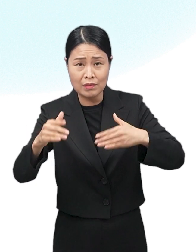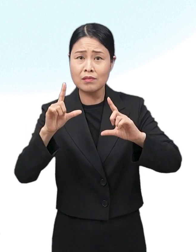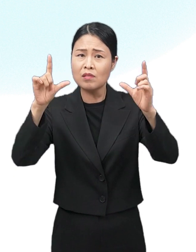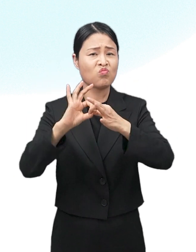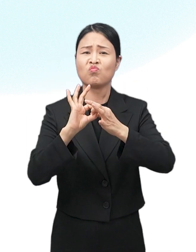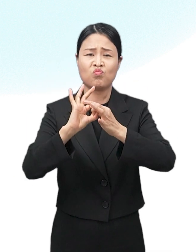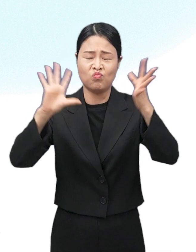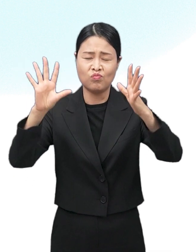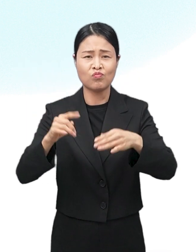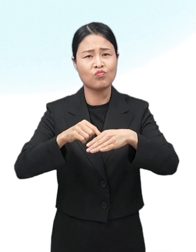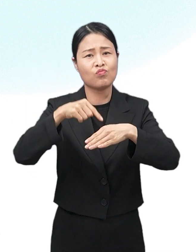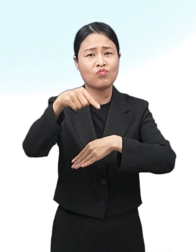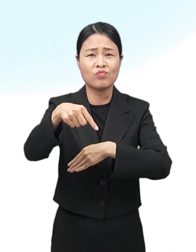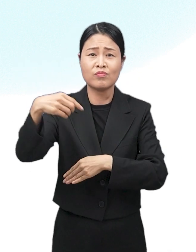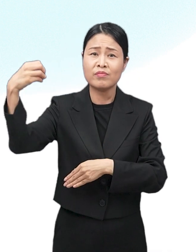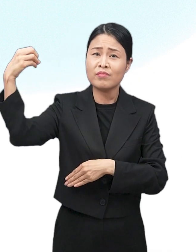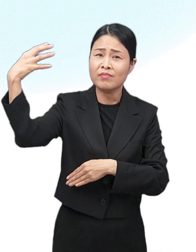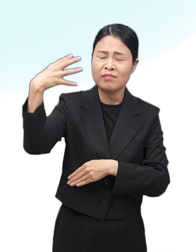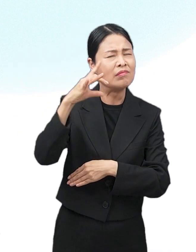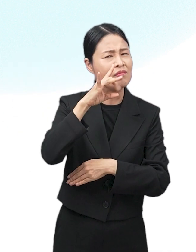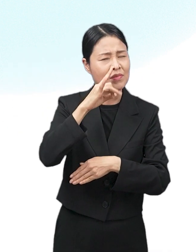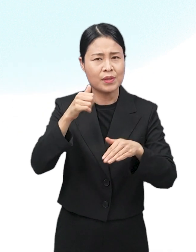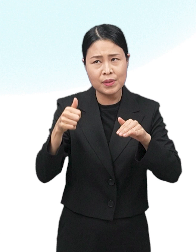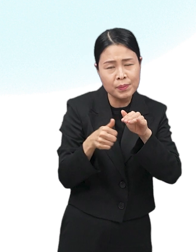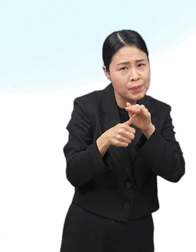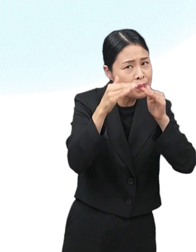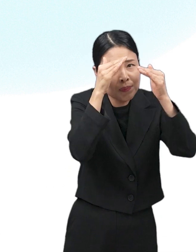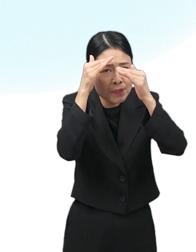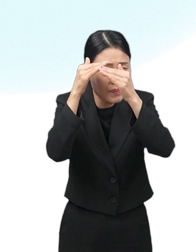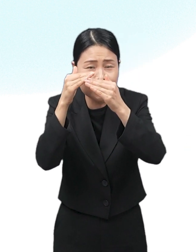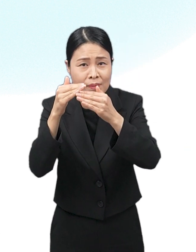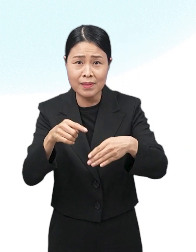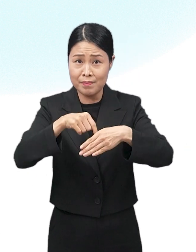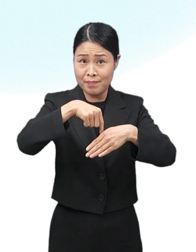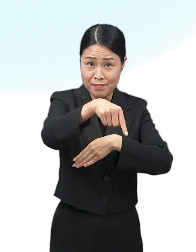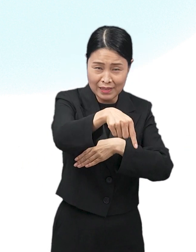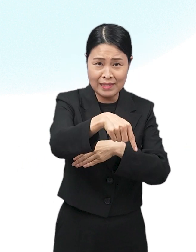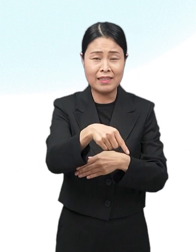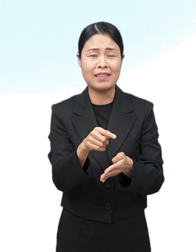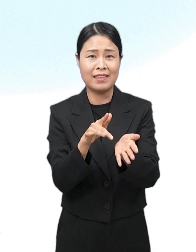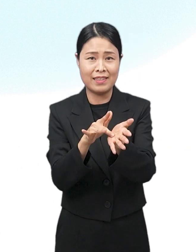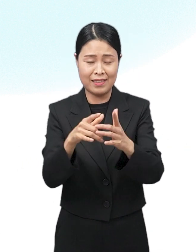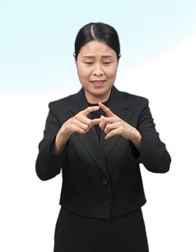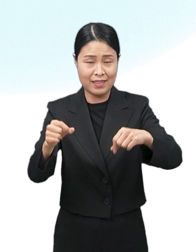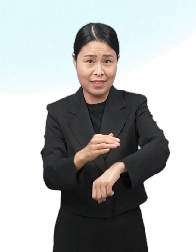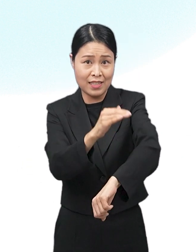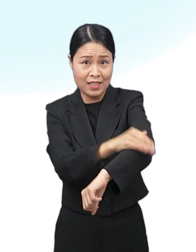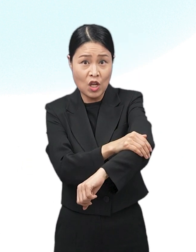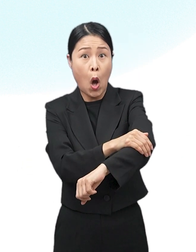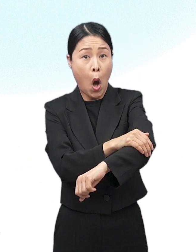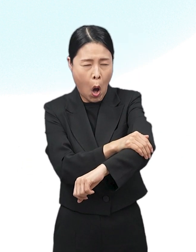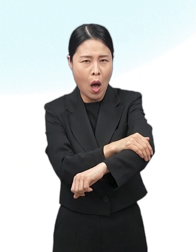외출할 때에는 이 약의 도포 부위를 옷, 선글라스, 모자, 자외선 차단제 등으로 가려 자외선에